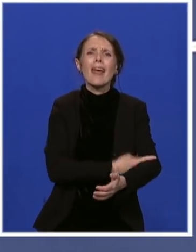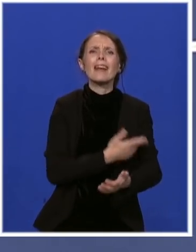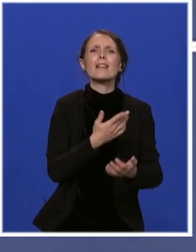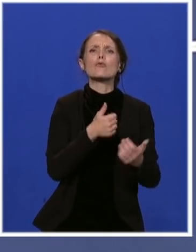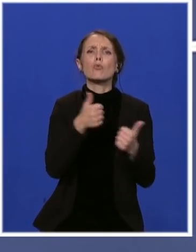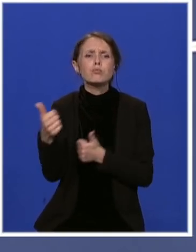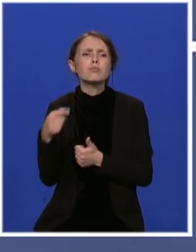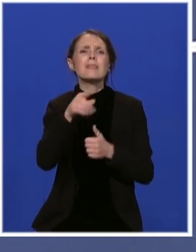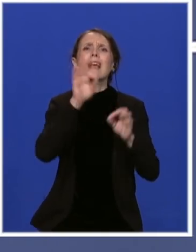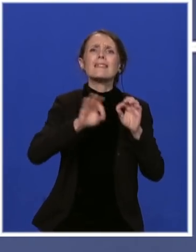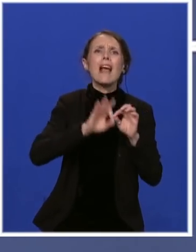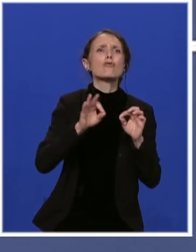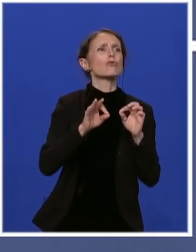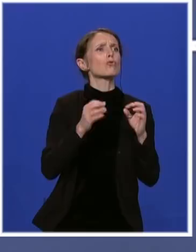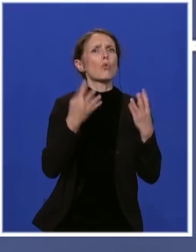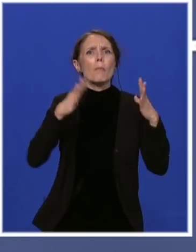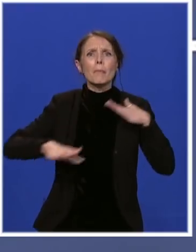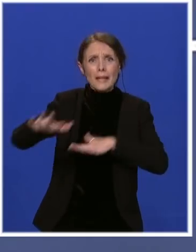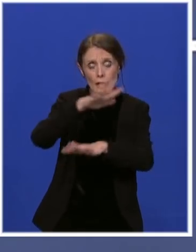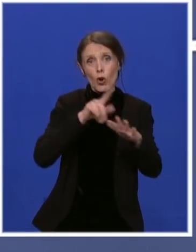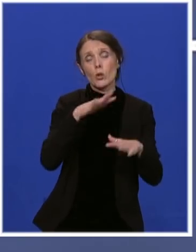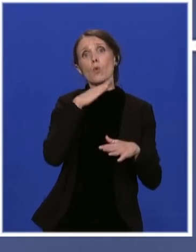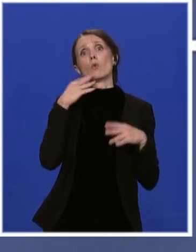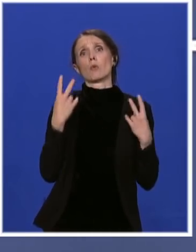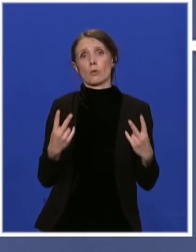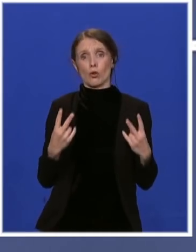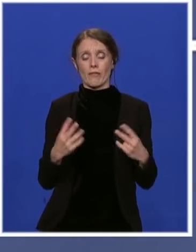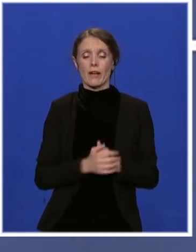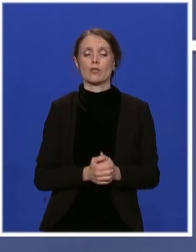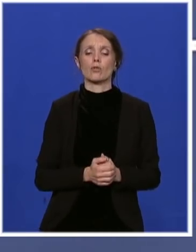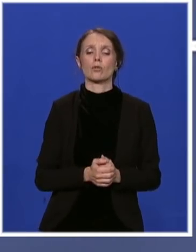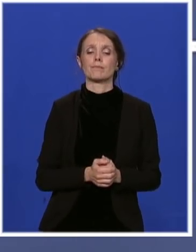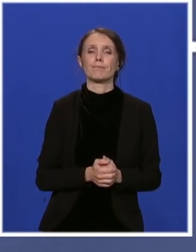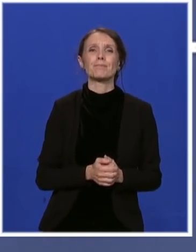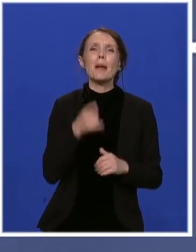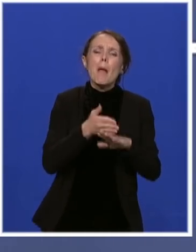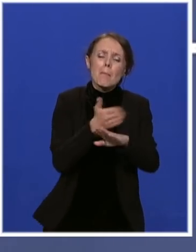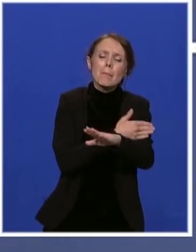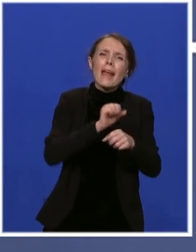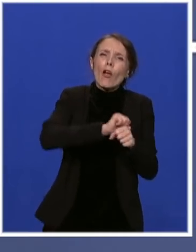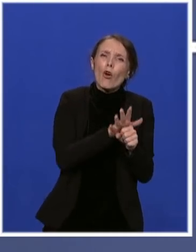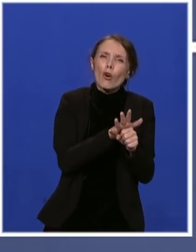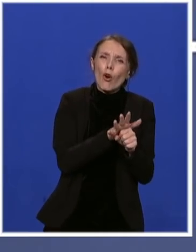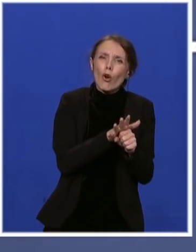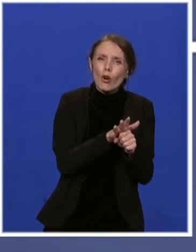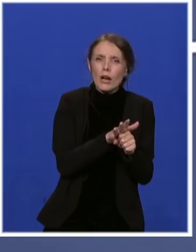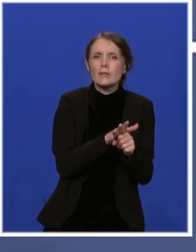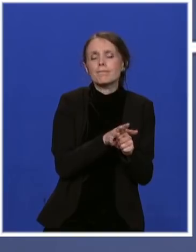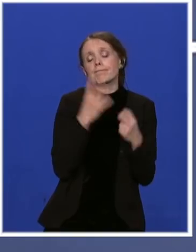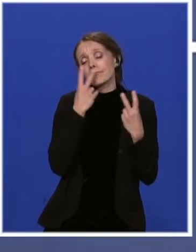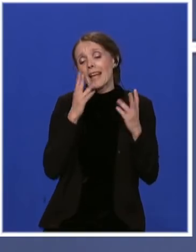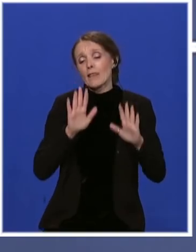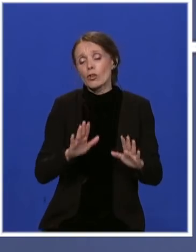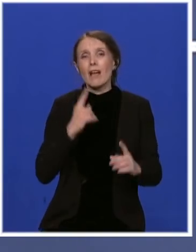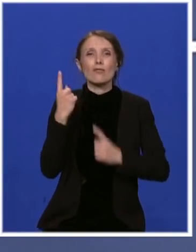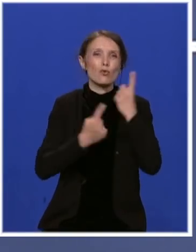za zaštitu životne sredine je nešto od presudnog značaja. Pre nego što je došla korona, naravno i takvi su vremenski